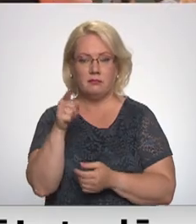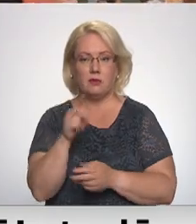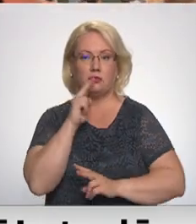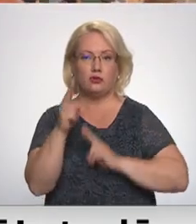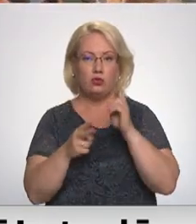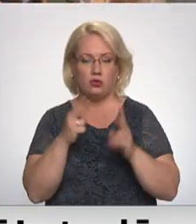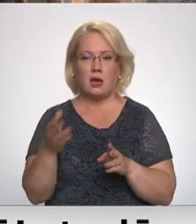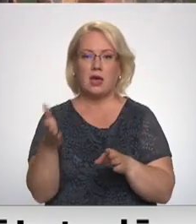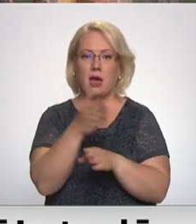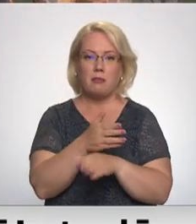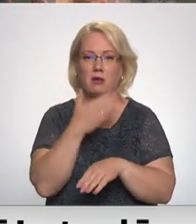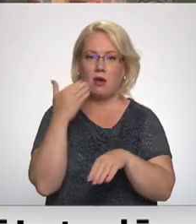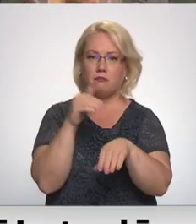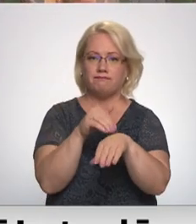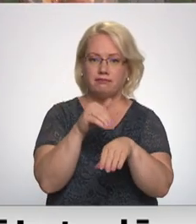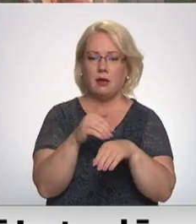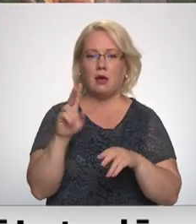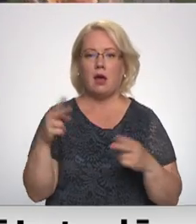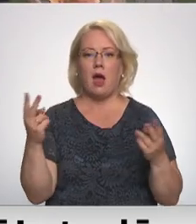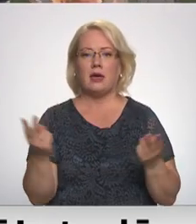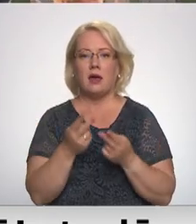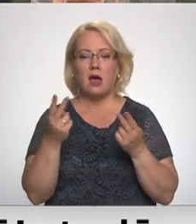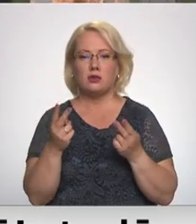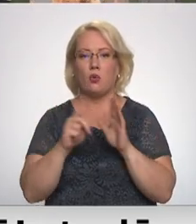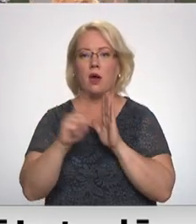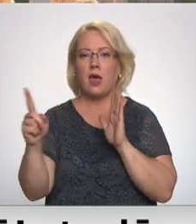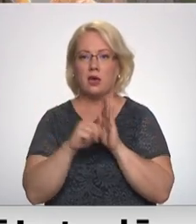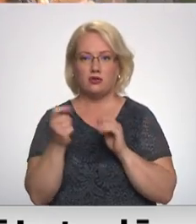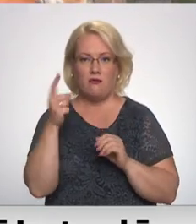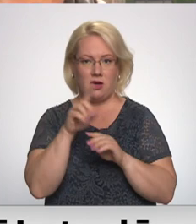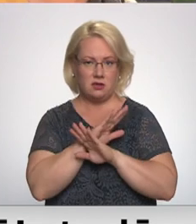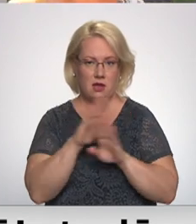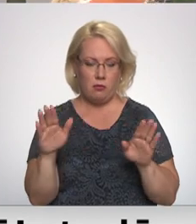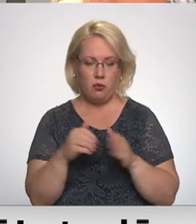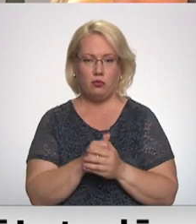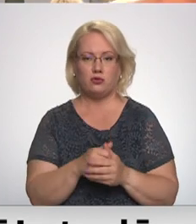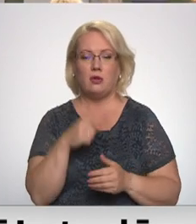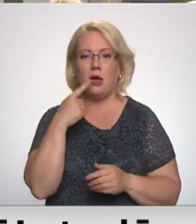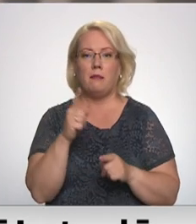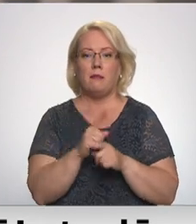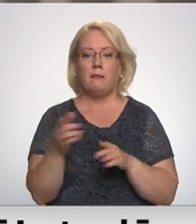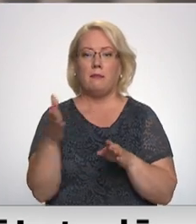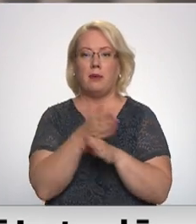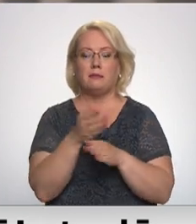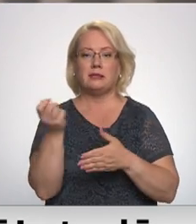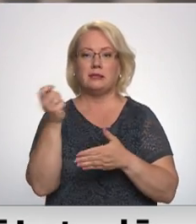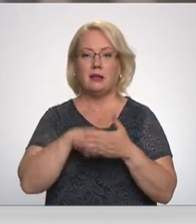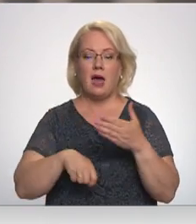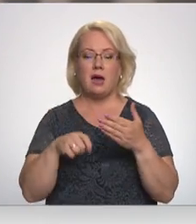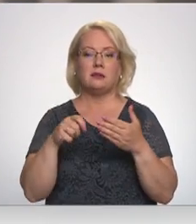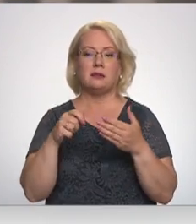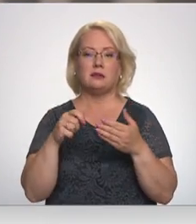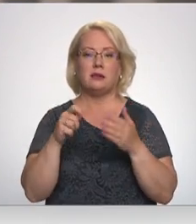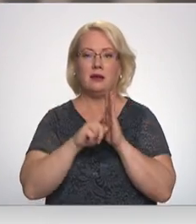ka laikus nav brīdināti par to, ka ierasto reisu vairāk nebūs. Pirms slētas reis uz autotransporta direkcijai šis ir jāskaņo ar Latgales